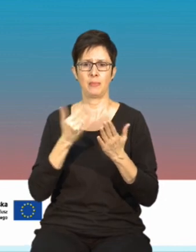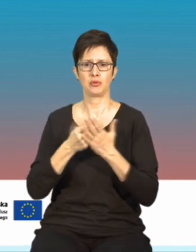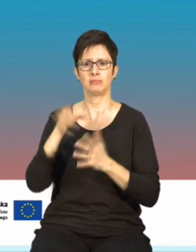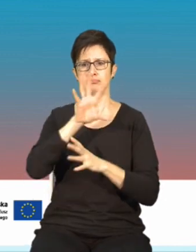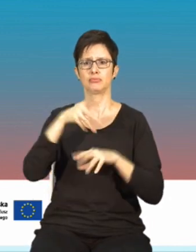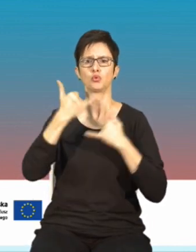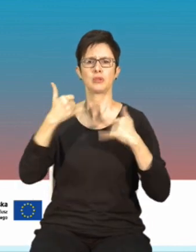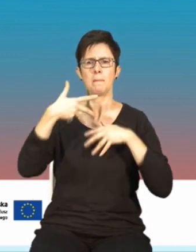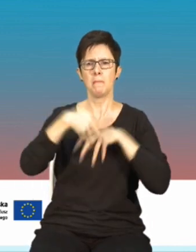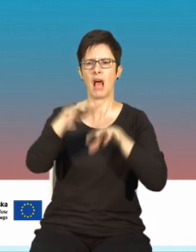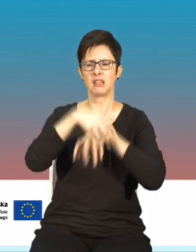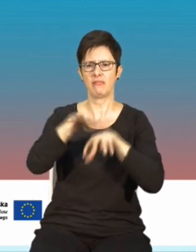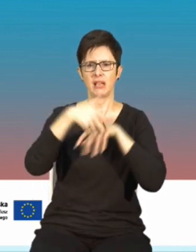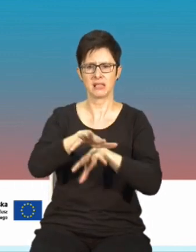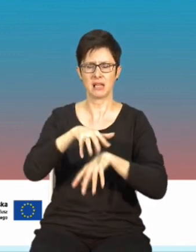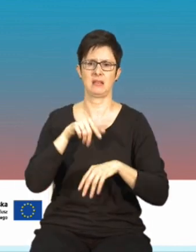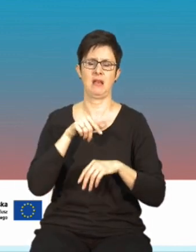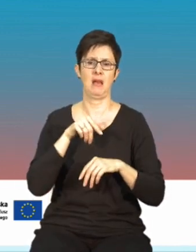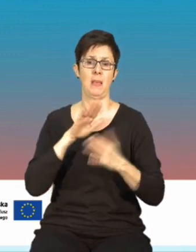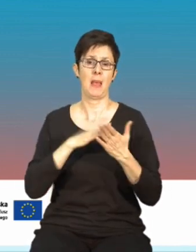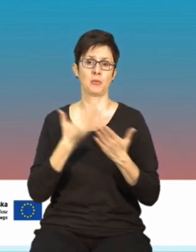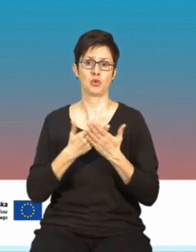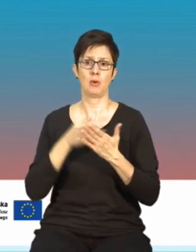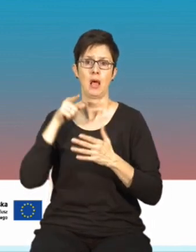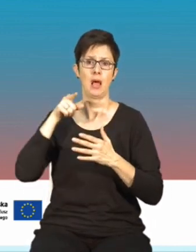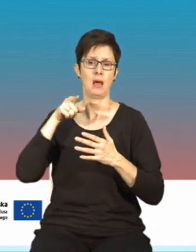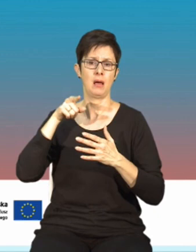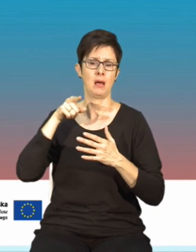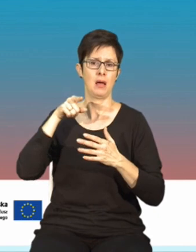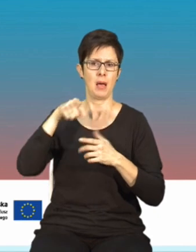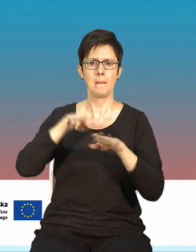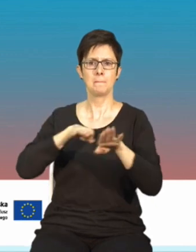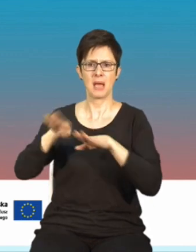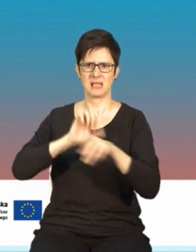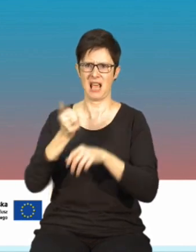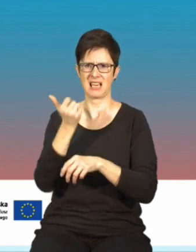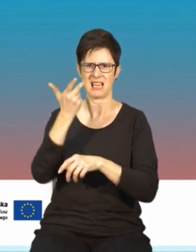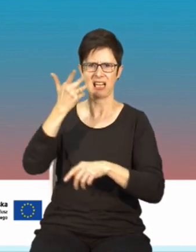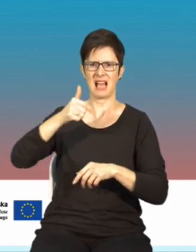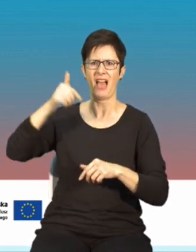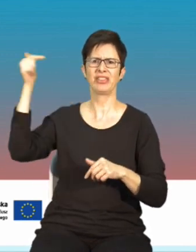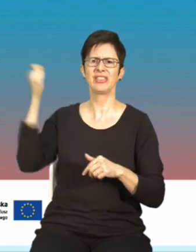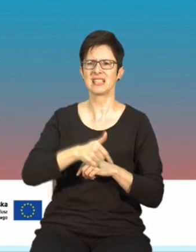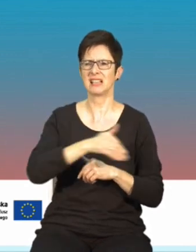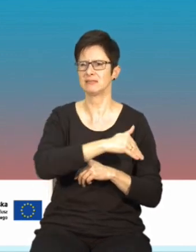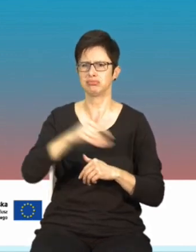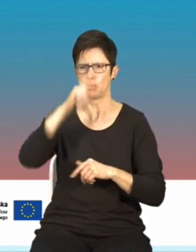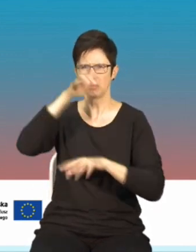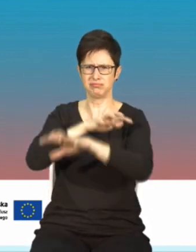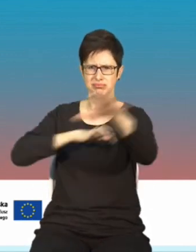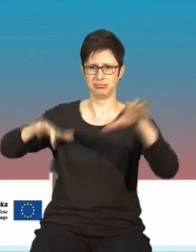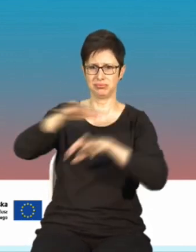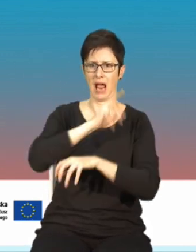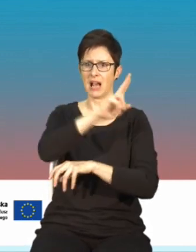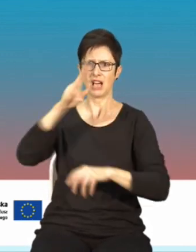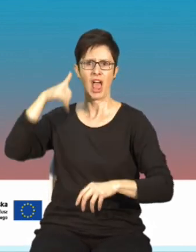strajki, gdzie mamy w przykład w pewnym miejscu mamy kilka tysięcy użytkowników, każdy wyciąga swój smartfon, chce zrobić przekaz na